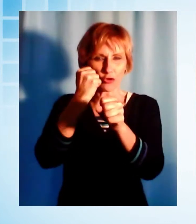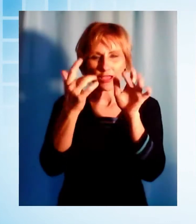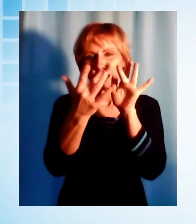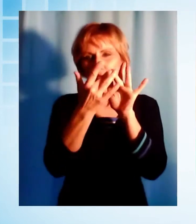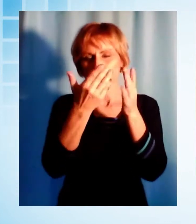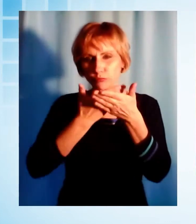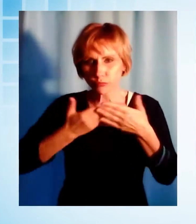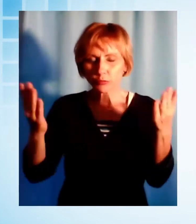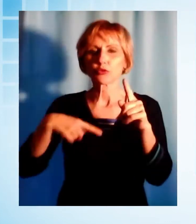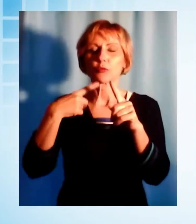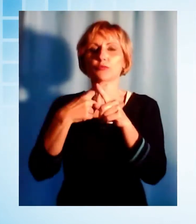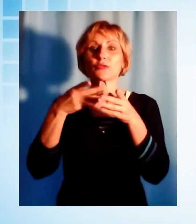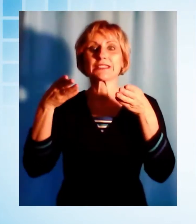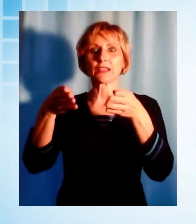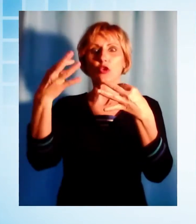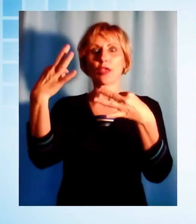del comparto cartario.